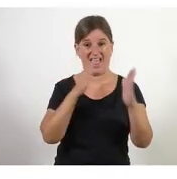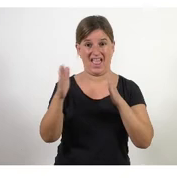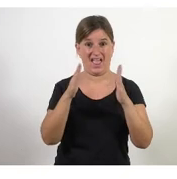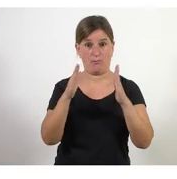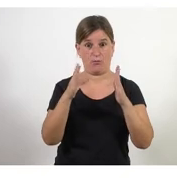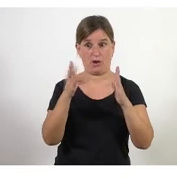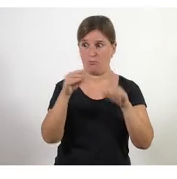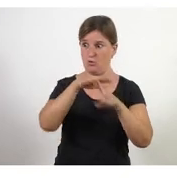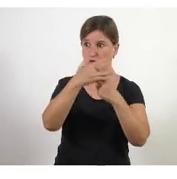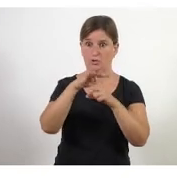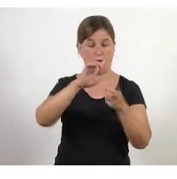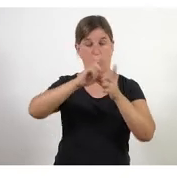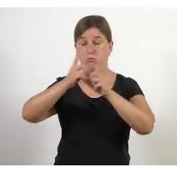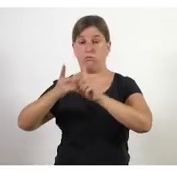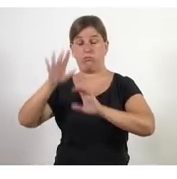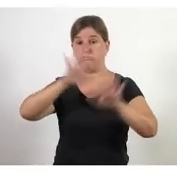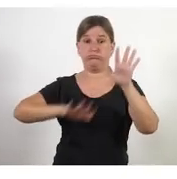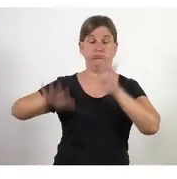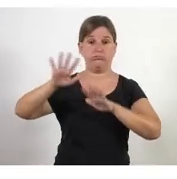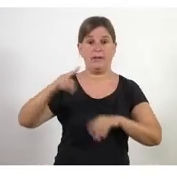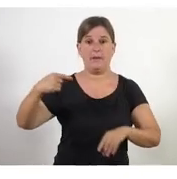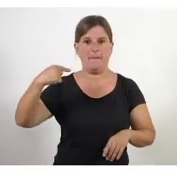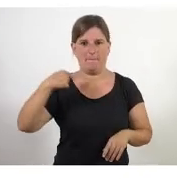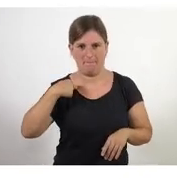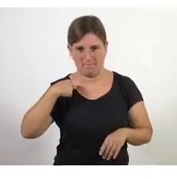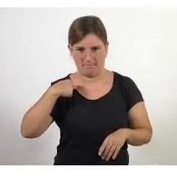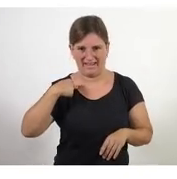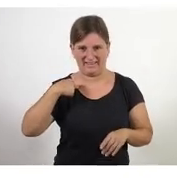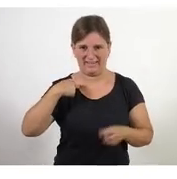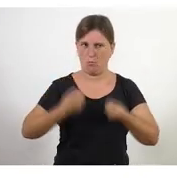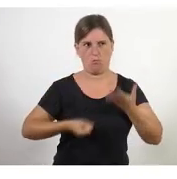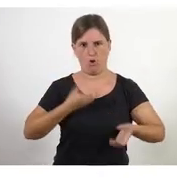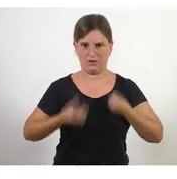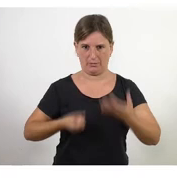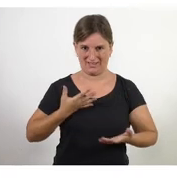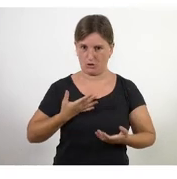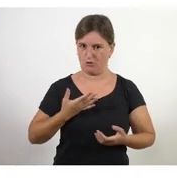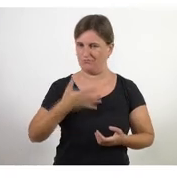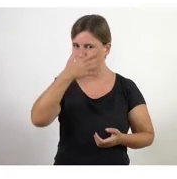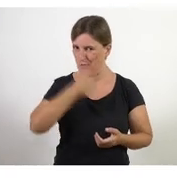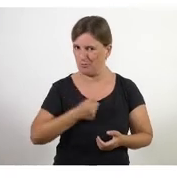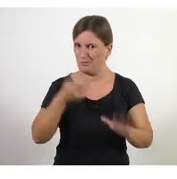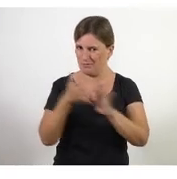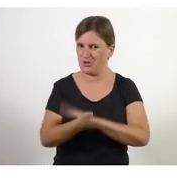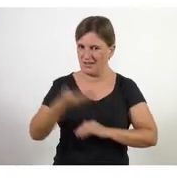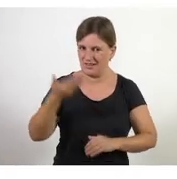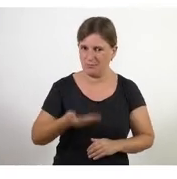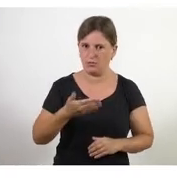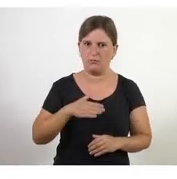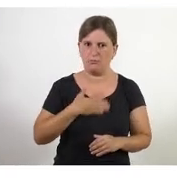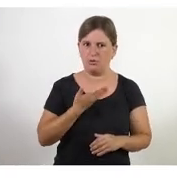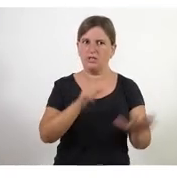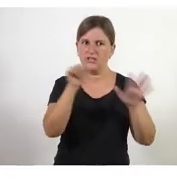aquí desapareixem se'ns perd la visió inspiradora ens dedica temps 6-8 hores